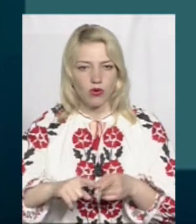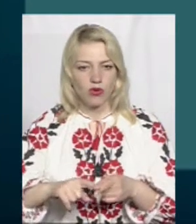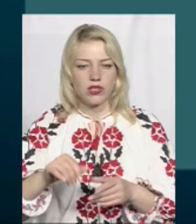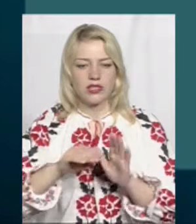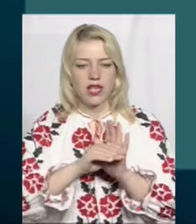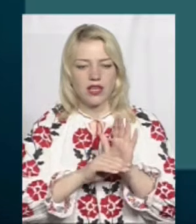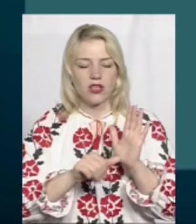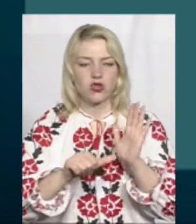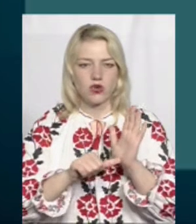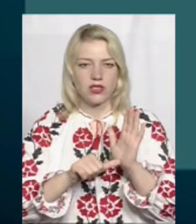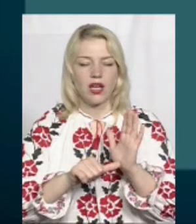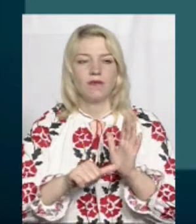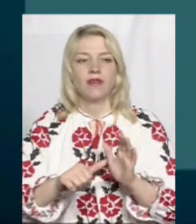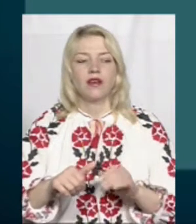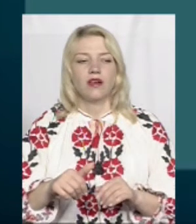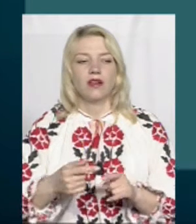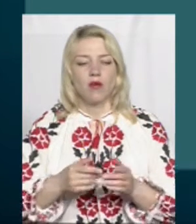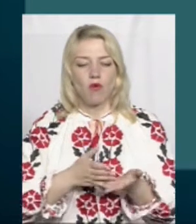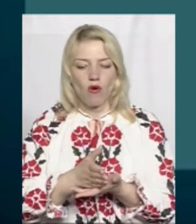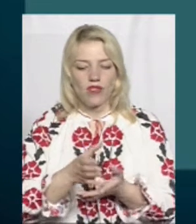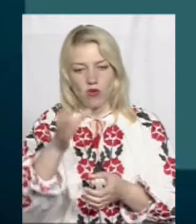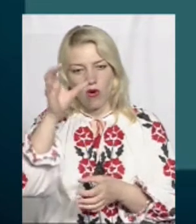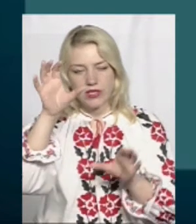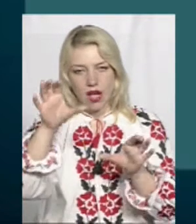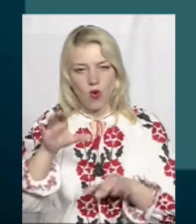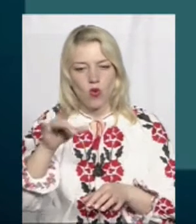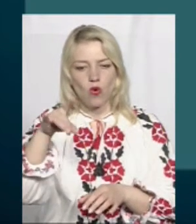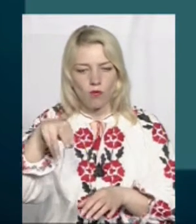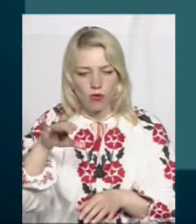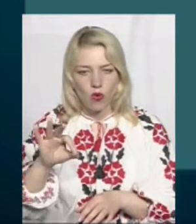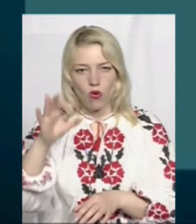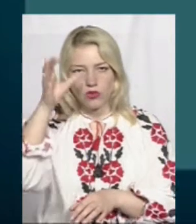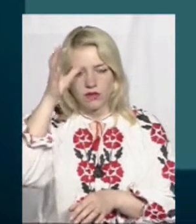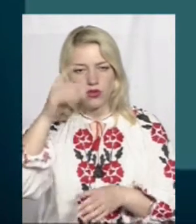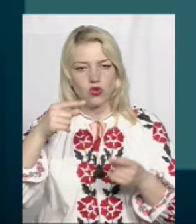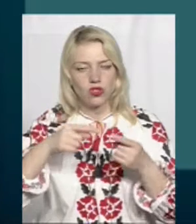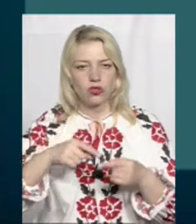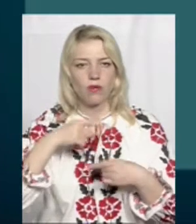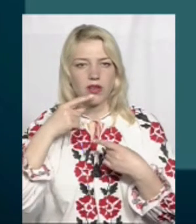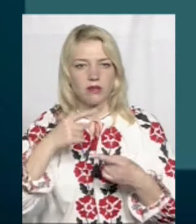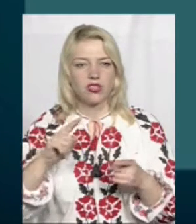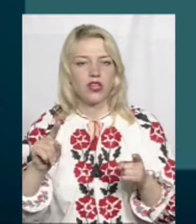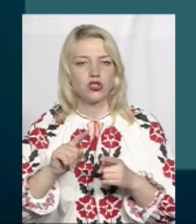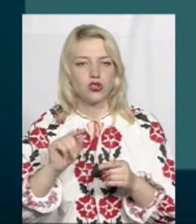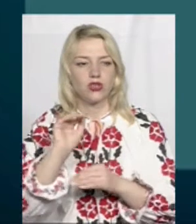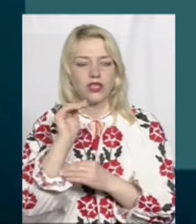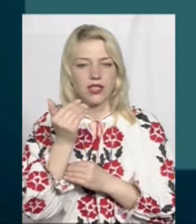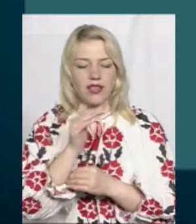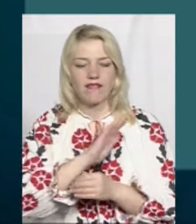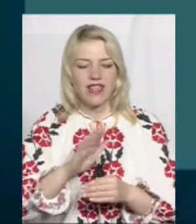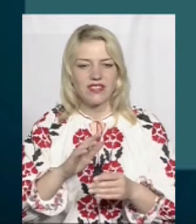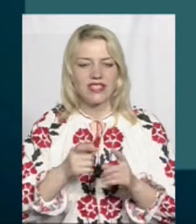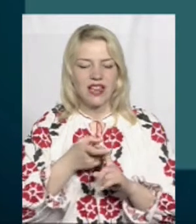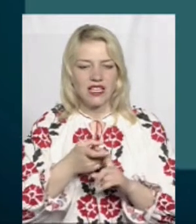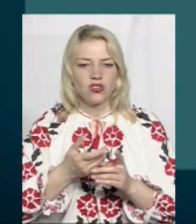стаття 6, якщо я не помиляюсь, профільного закону про освіту, чітко передбачає, що дитина в незалежності